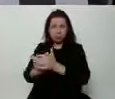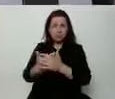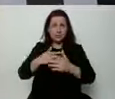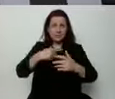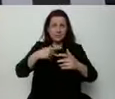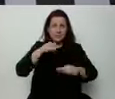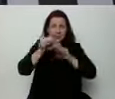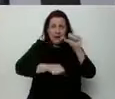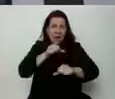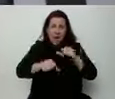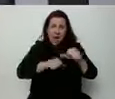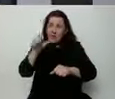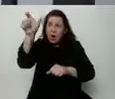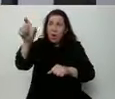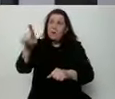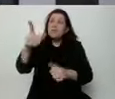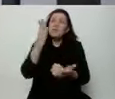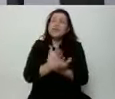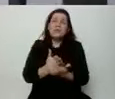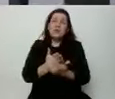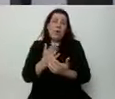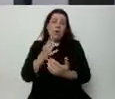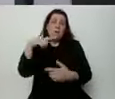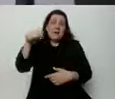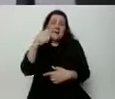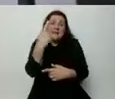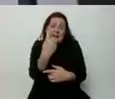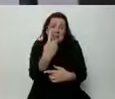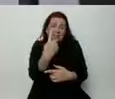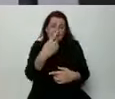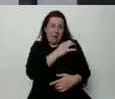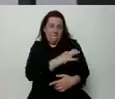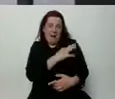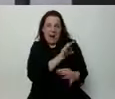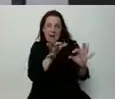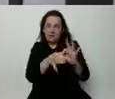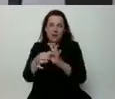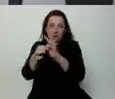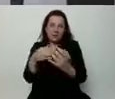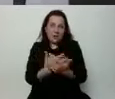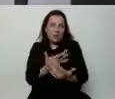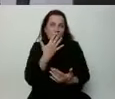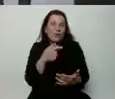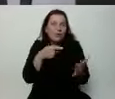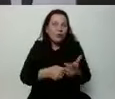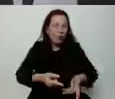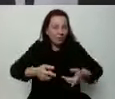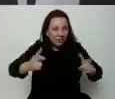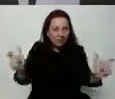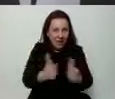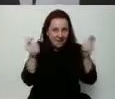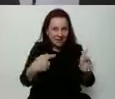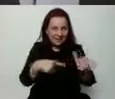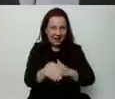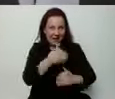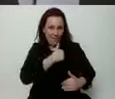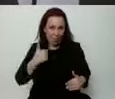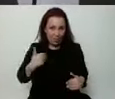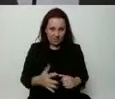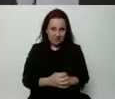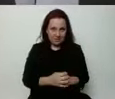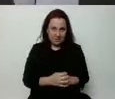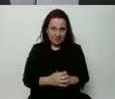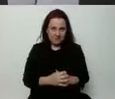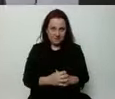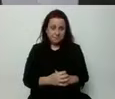tylko i wyłącznie prezydentem jednej opcji, że to jest po prostu dla Polski groźne. Dlatego, że przez najbliższe dwa, czy trzy, czy